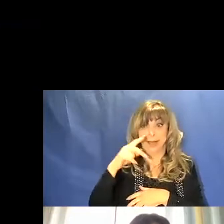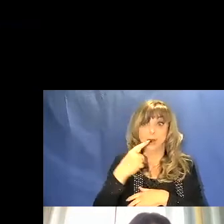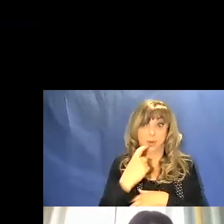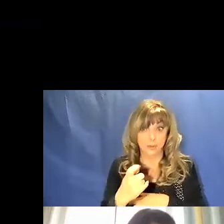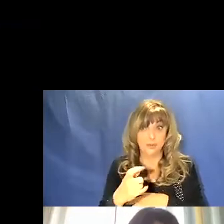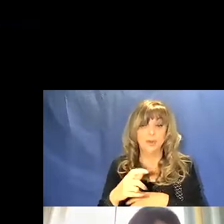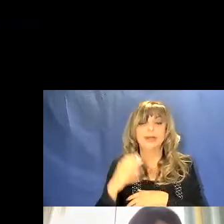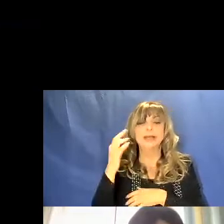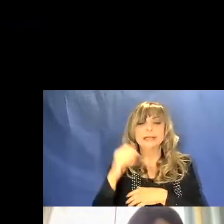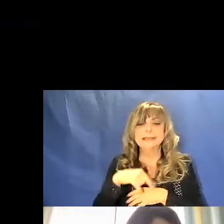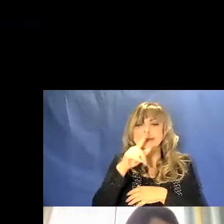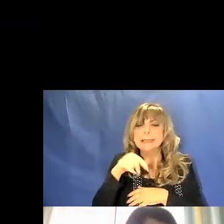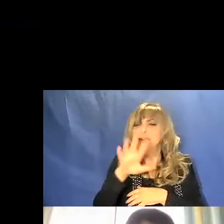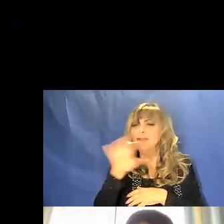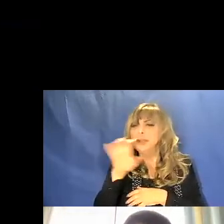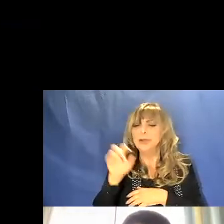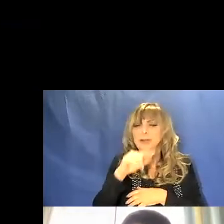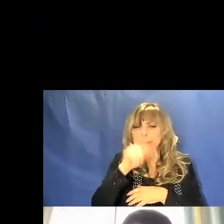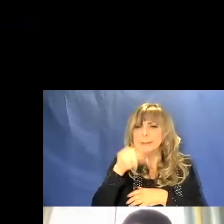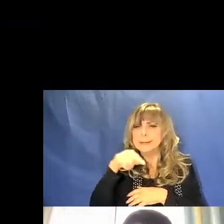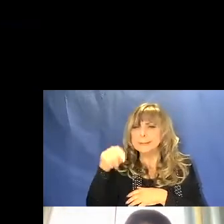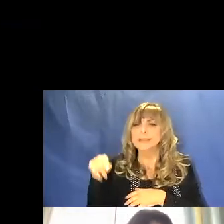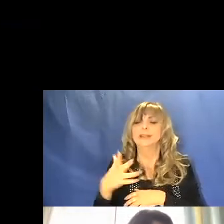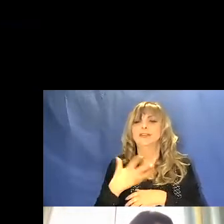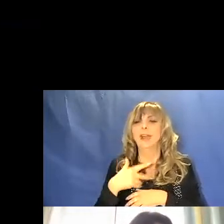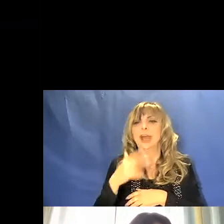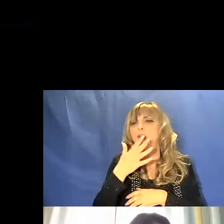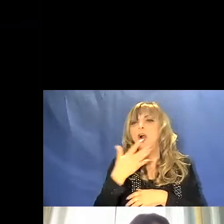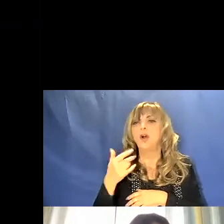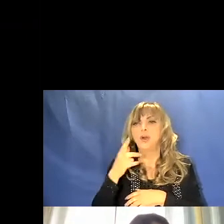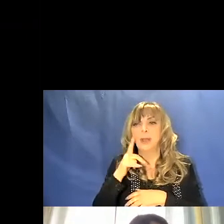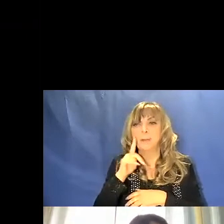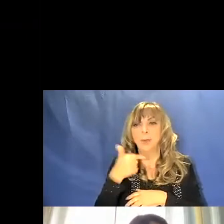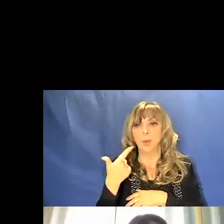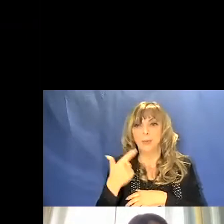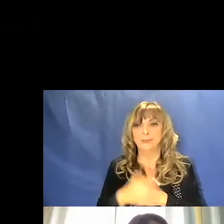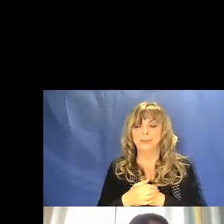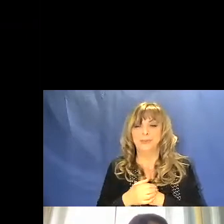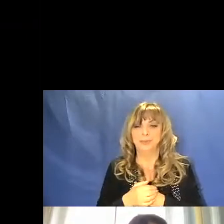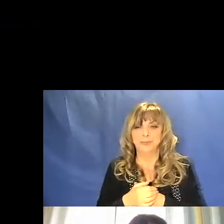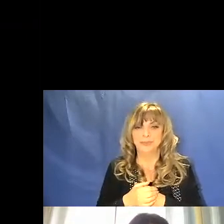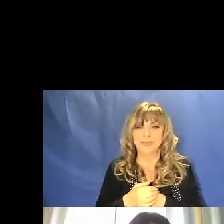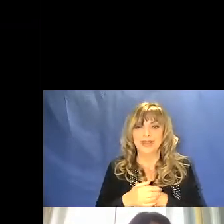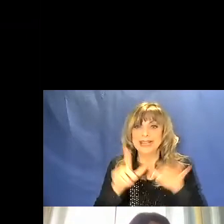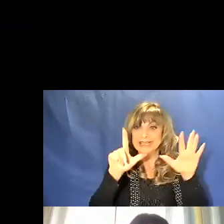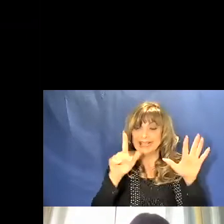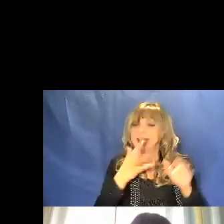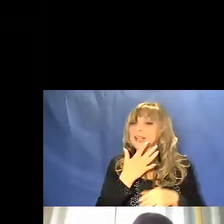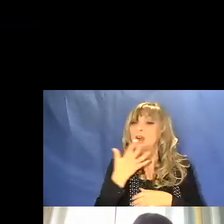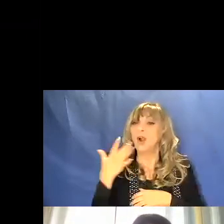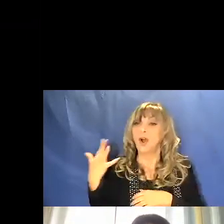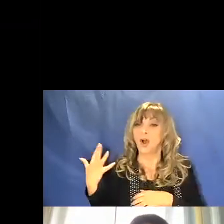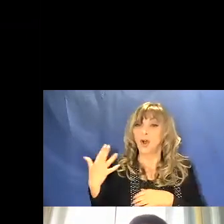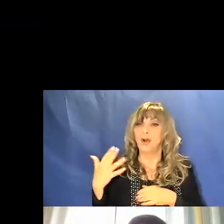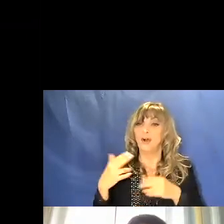500 abbiamo il colore blu. I sette colori dell